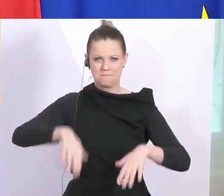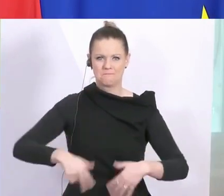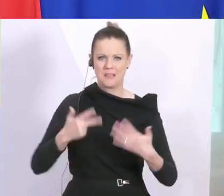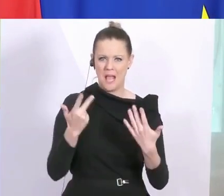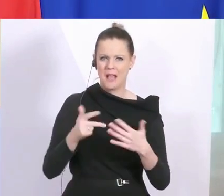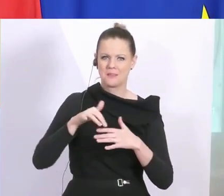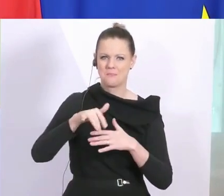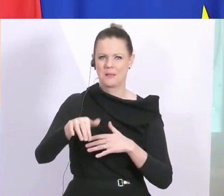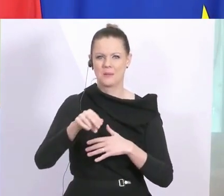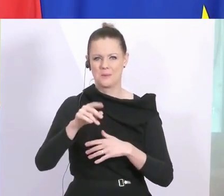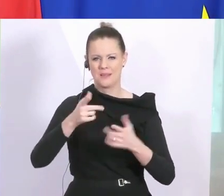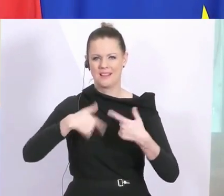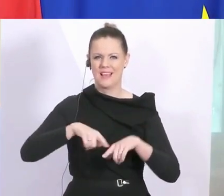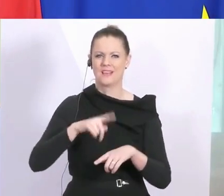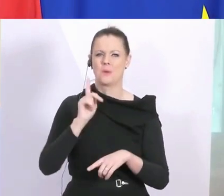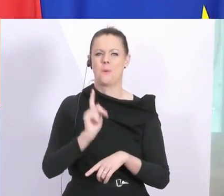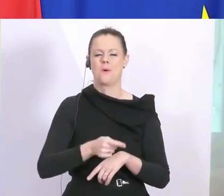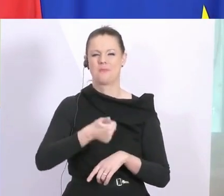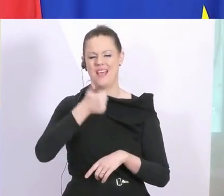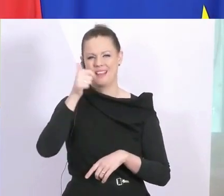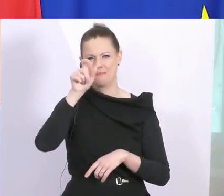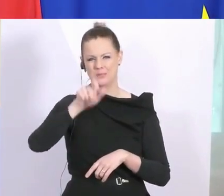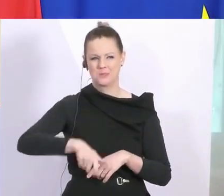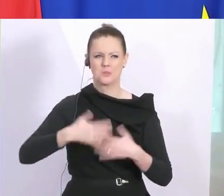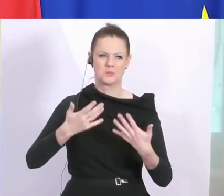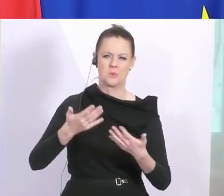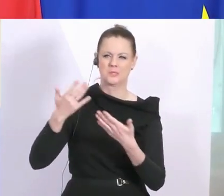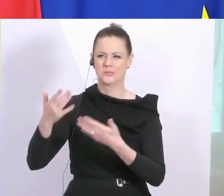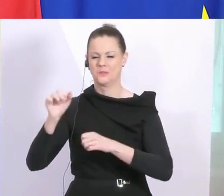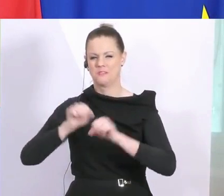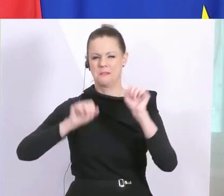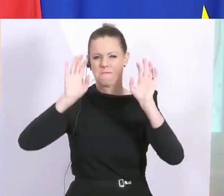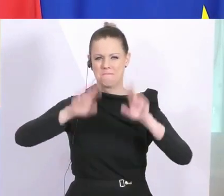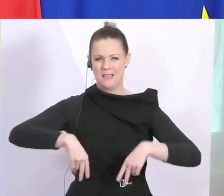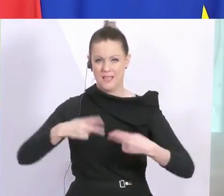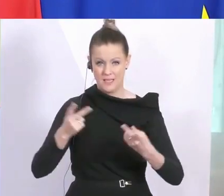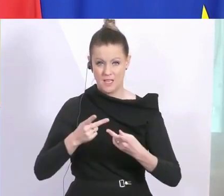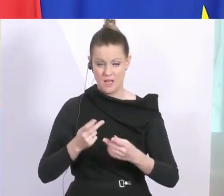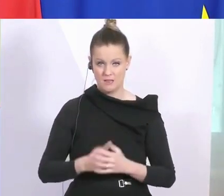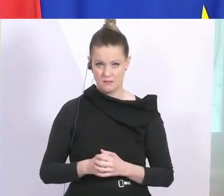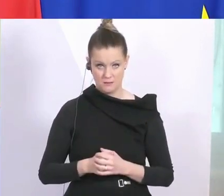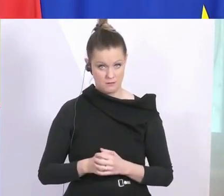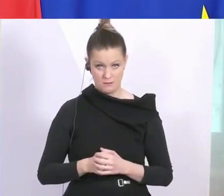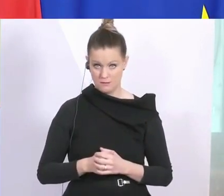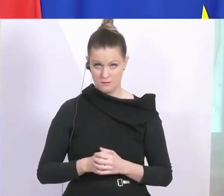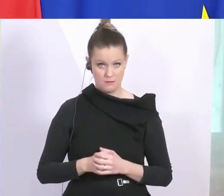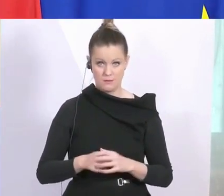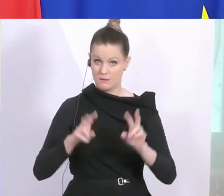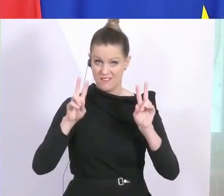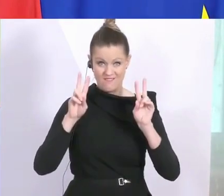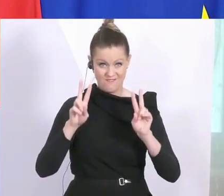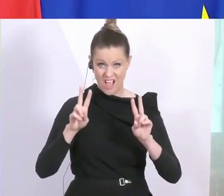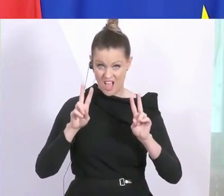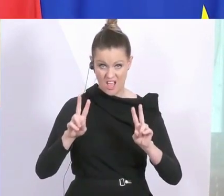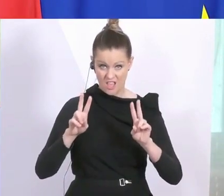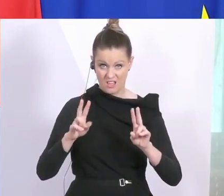-Millionen-Land. Ob da einer sich so oder so verhält, das macht ja keinen Unterschied. Die Wahrheit ist, das Virus